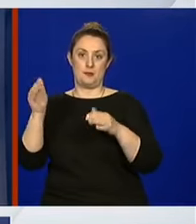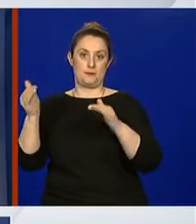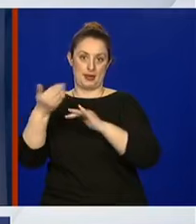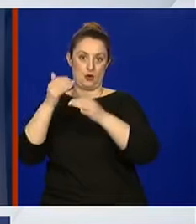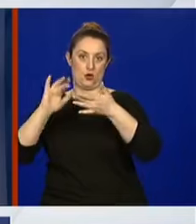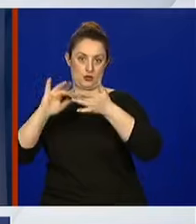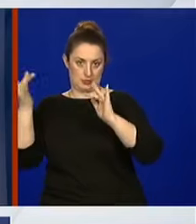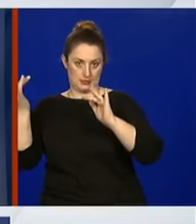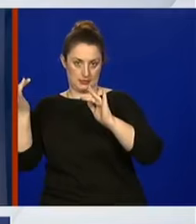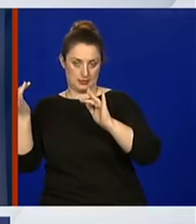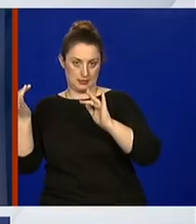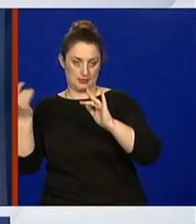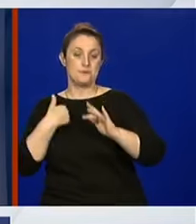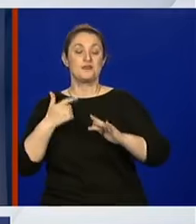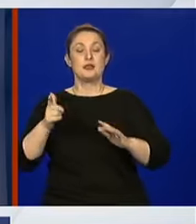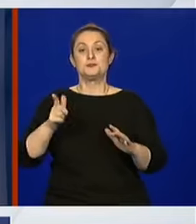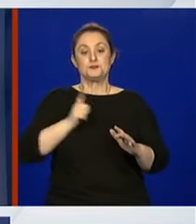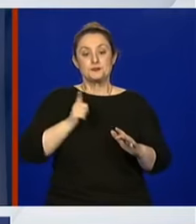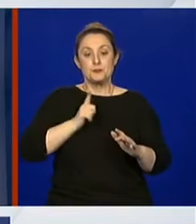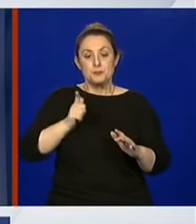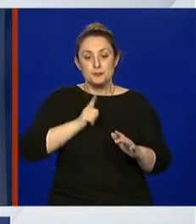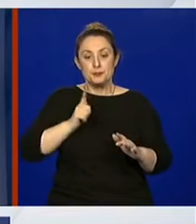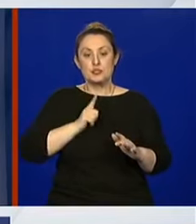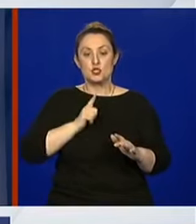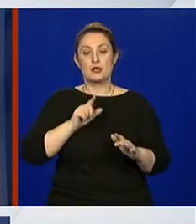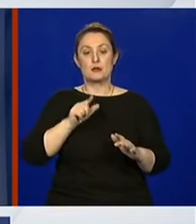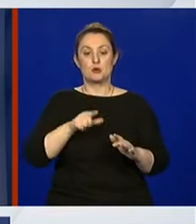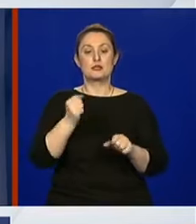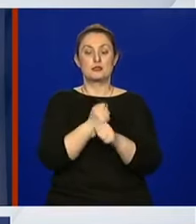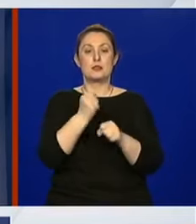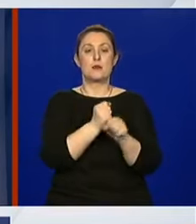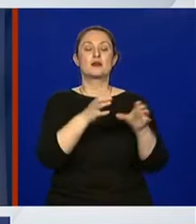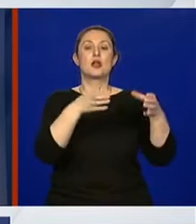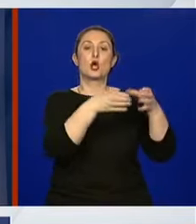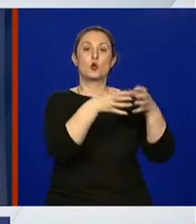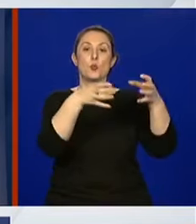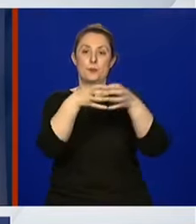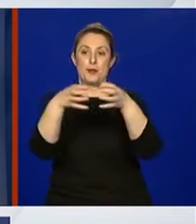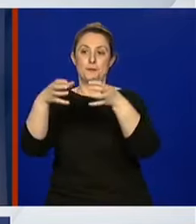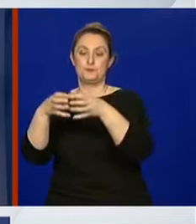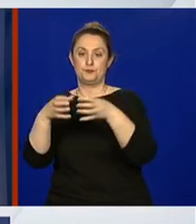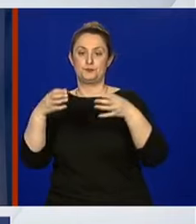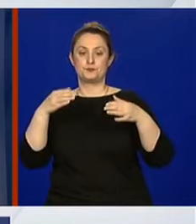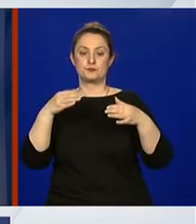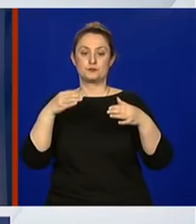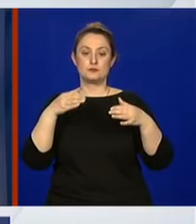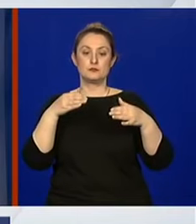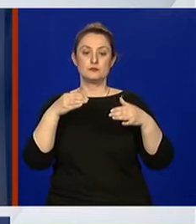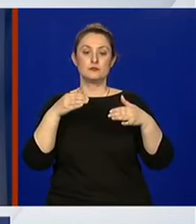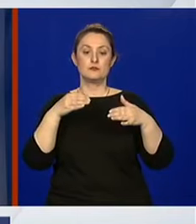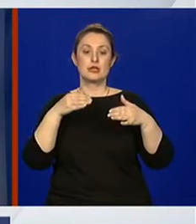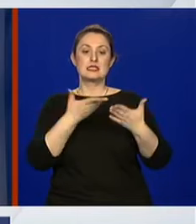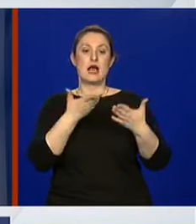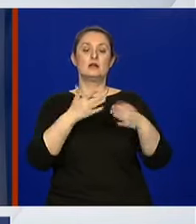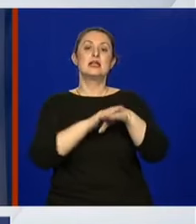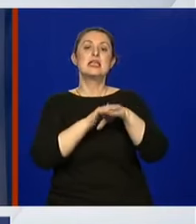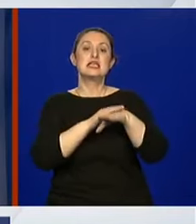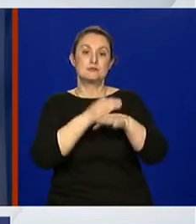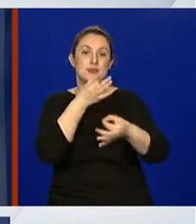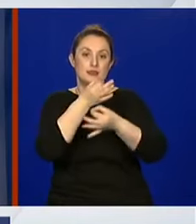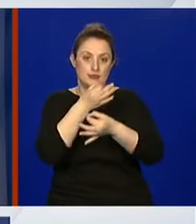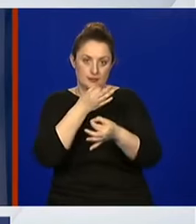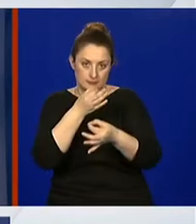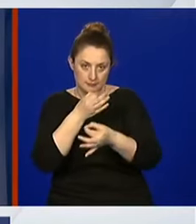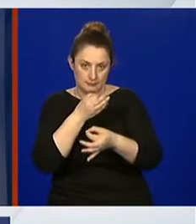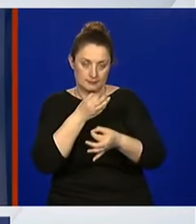ćemo još malo sa organizacijom da formiramo grupe slušatelja i održavanje ispita iz higijenskog minimuma,